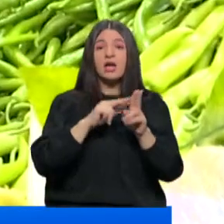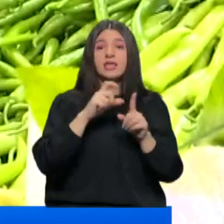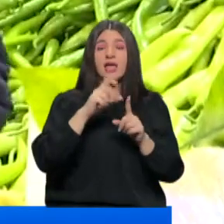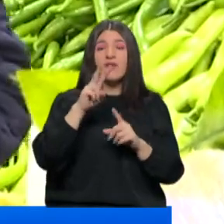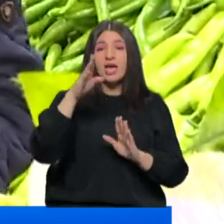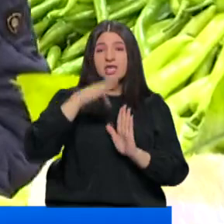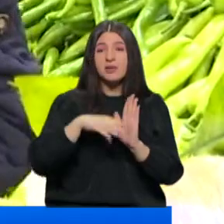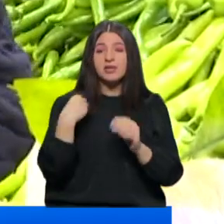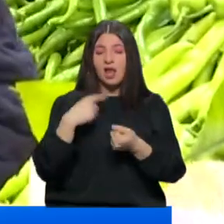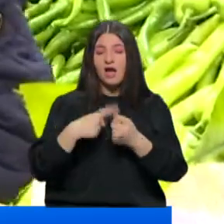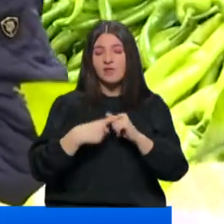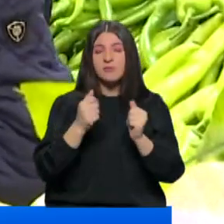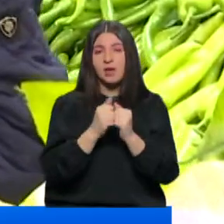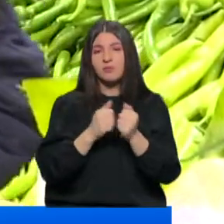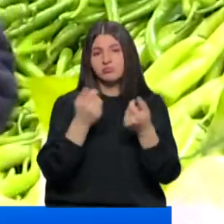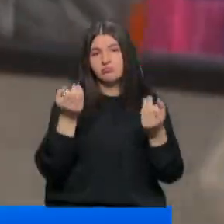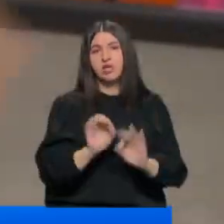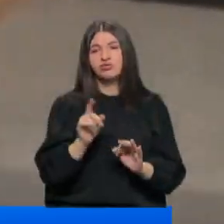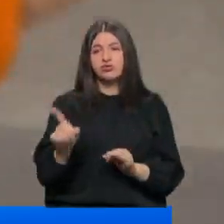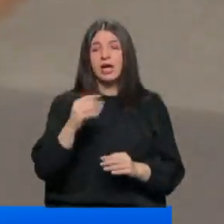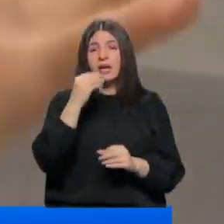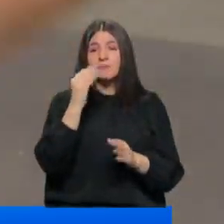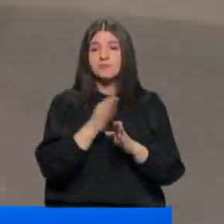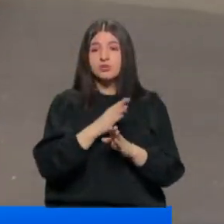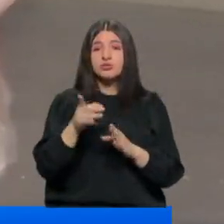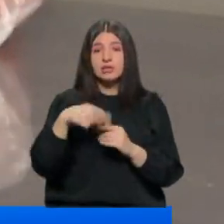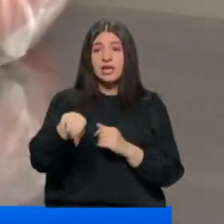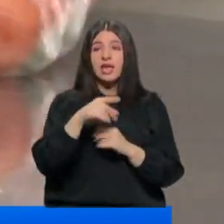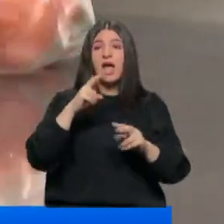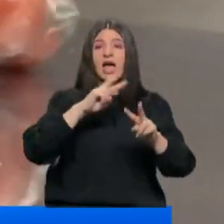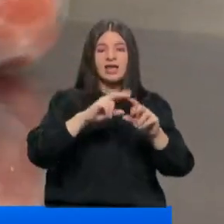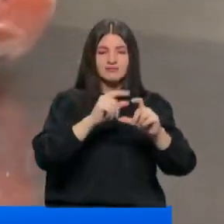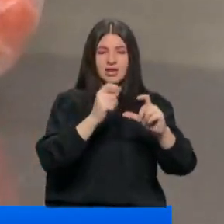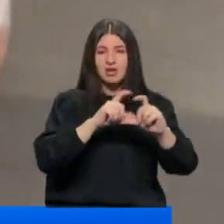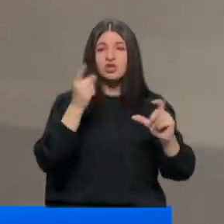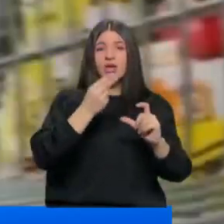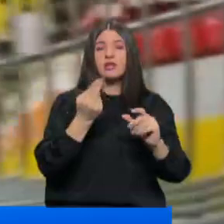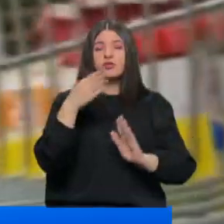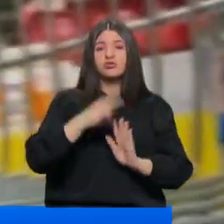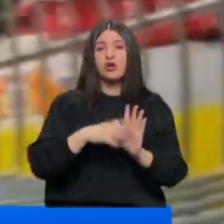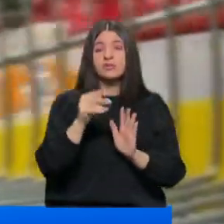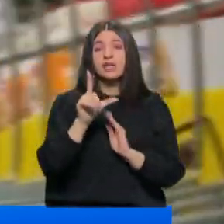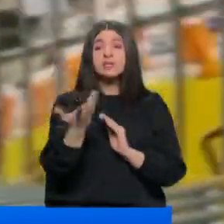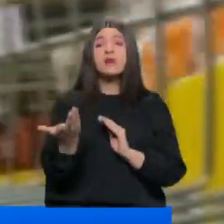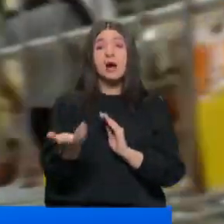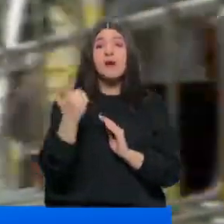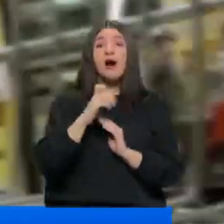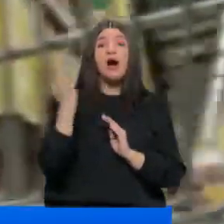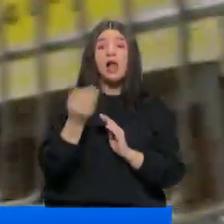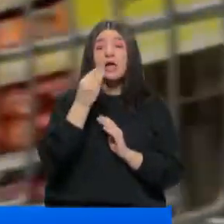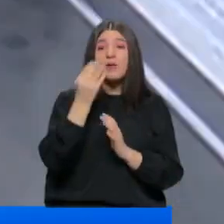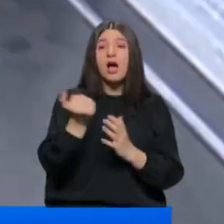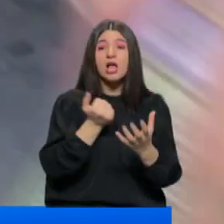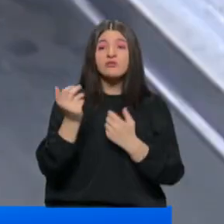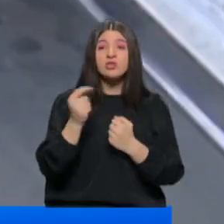indirimi yeni haftayla birlikte devreye girecek. Gıda ürünlerinde etiketlerin %7 düşmesi gerekiyor. Ancak aylardır gıda